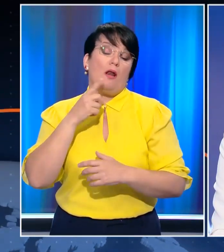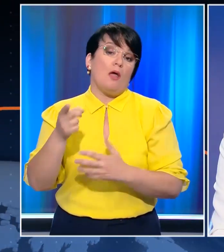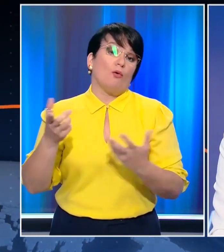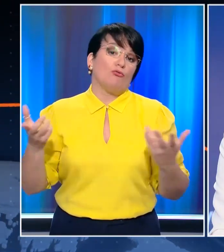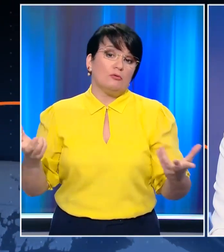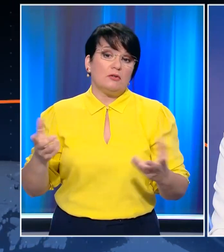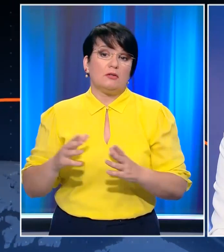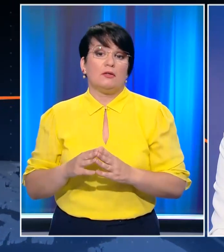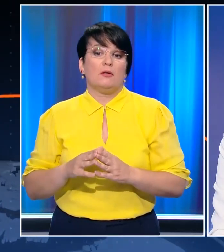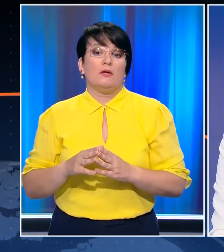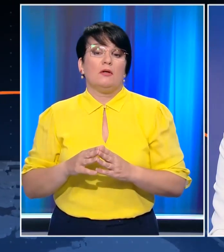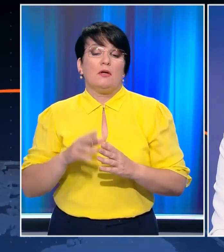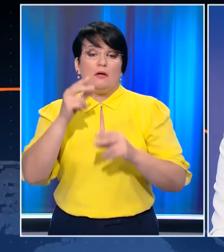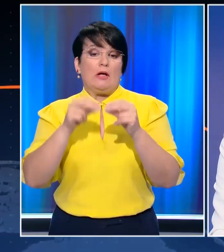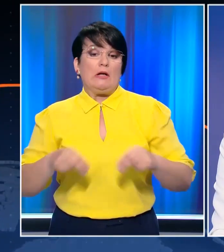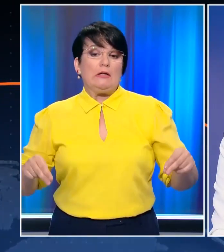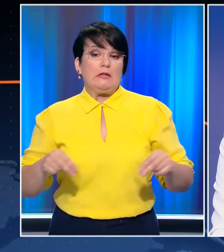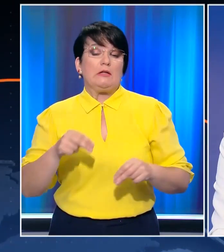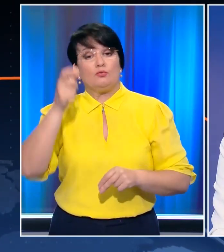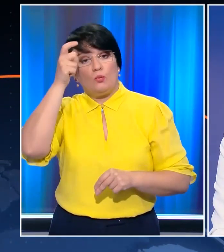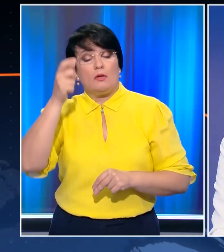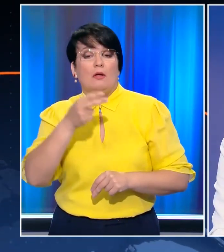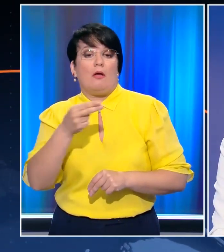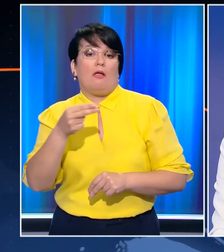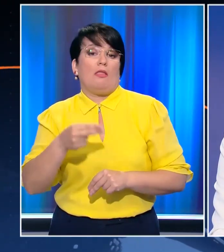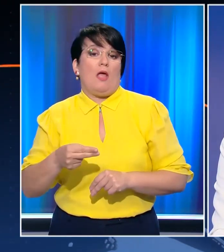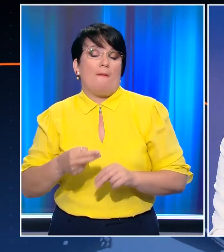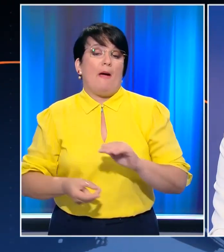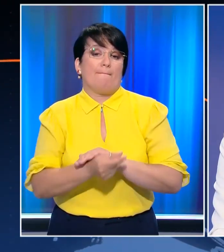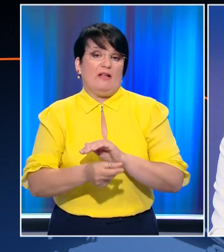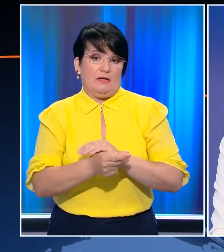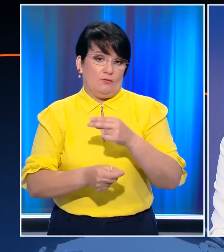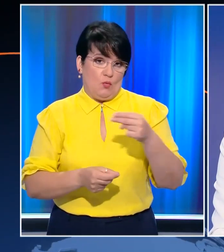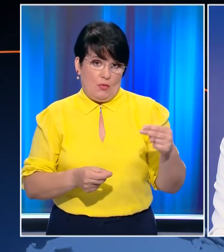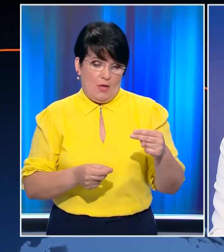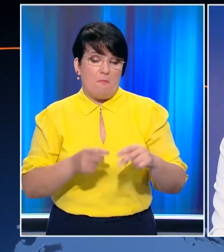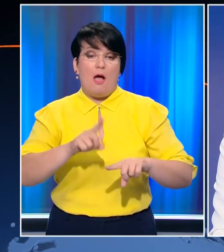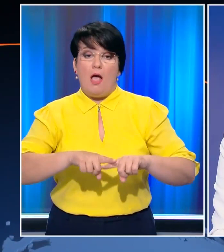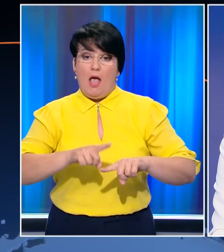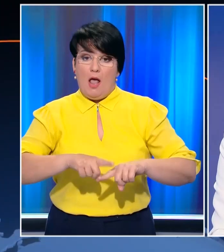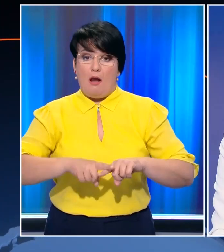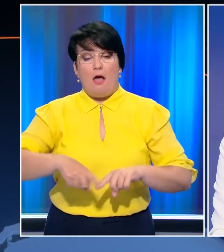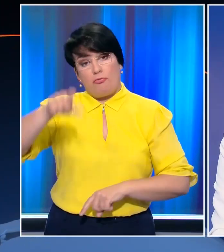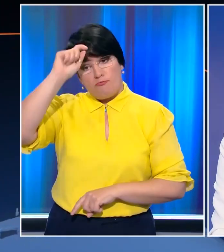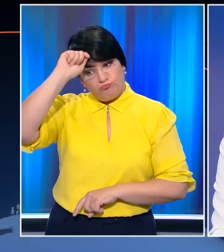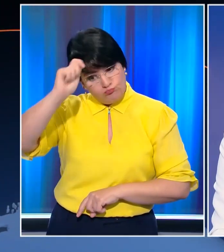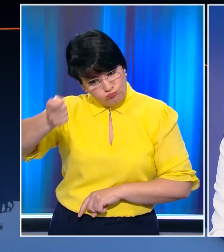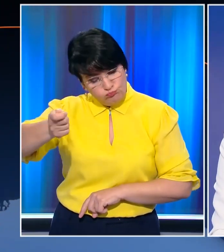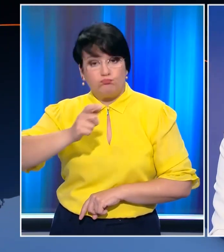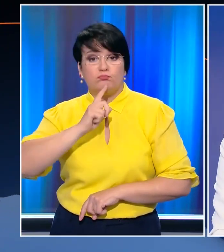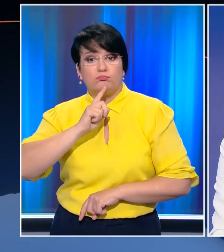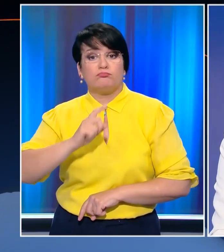γραμμή των δύο λύσεων που ζητεί η Τουρκία για το μεταναστευτικό Ευλαντία Η Ελλάδα χαιρετίζει την απόπαση να